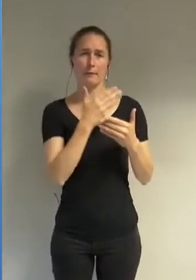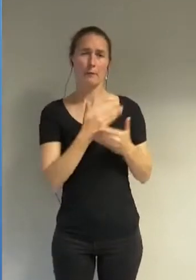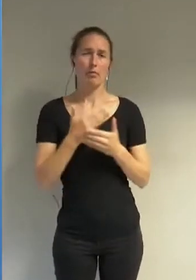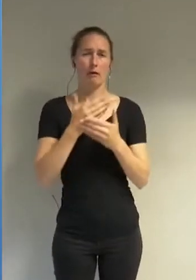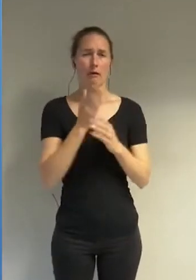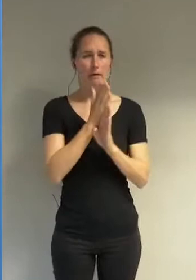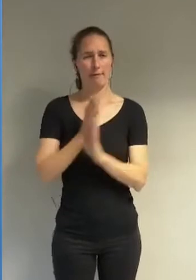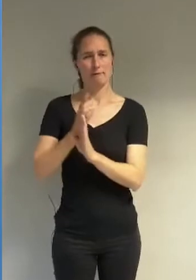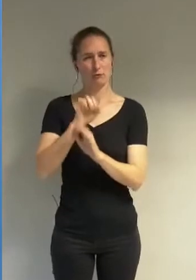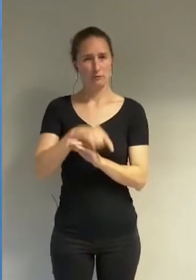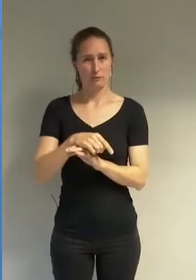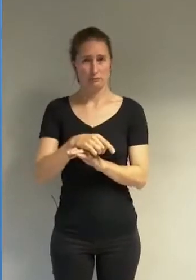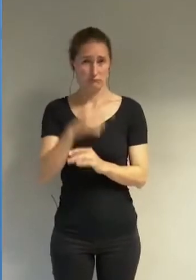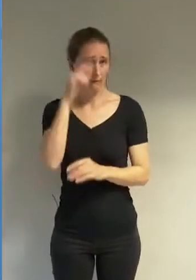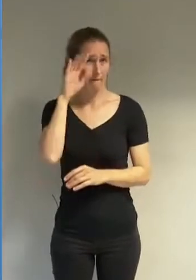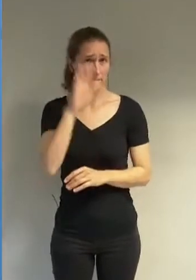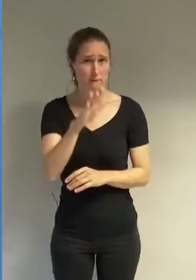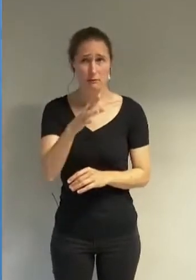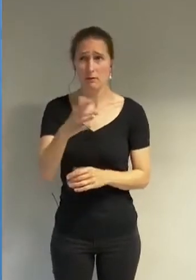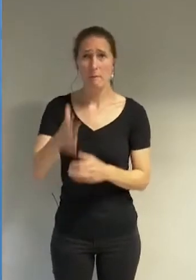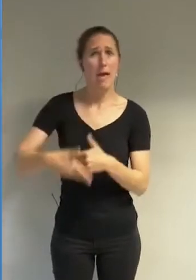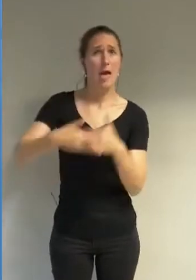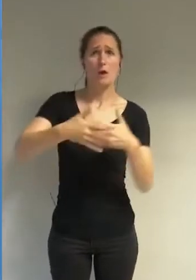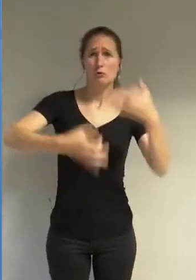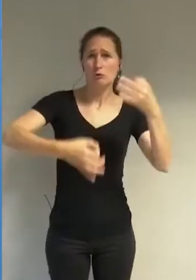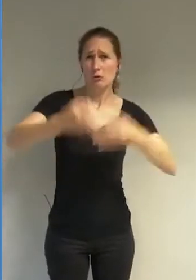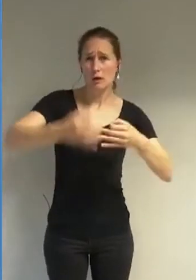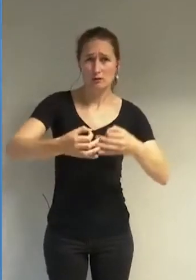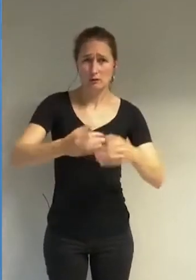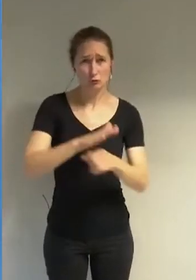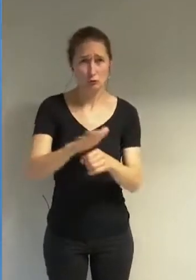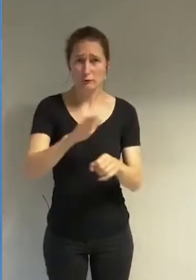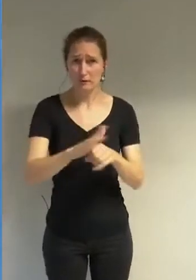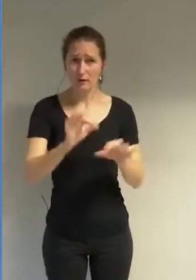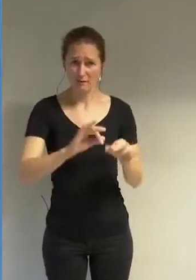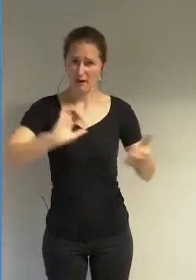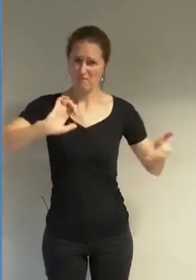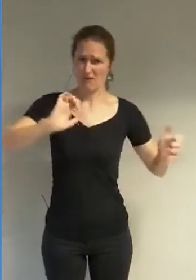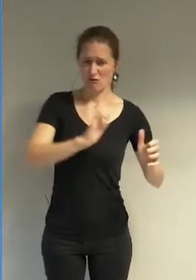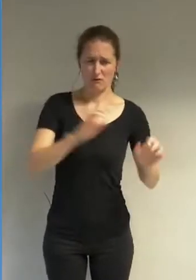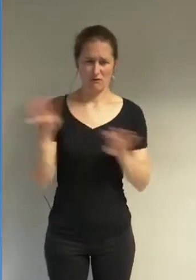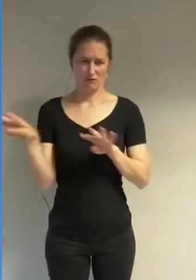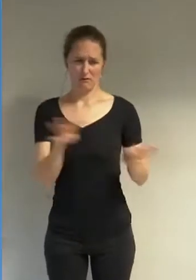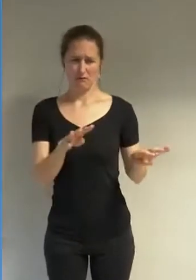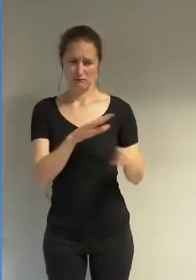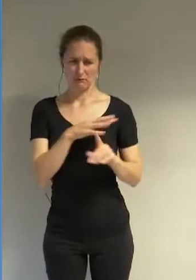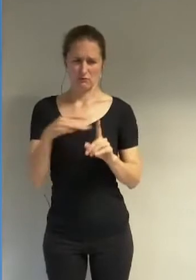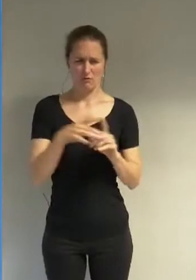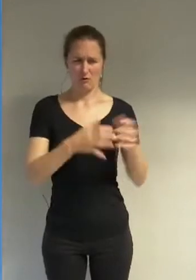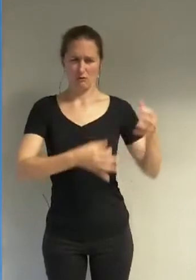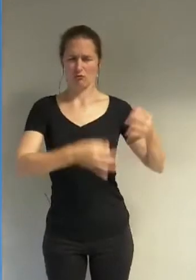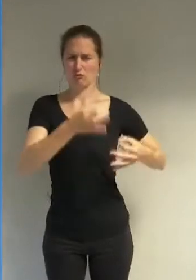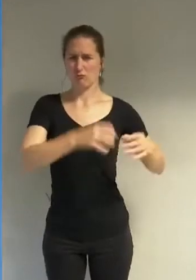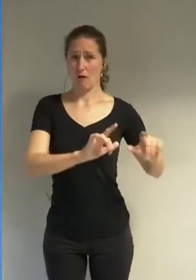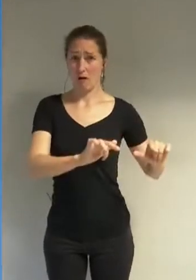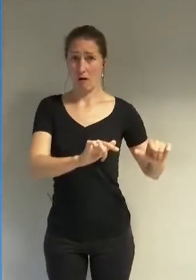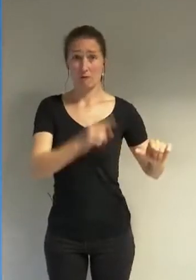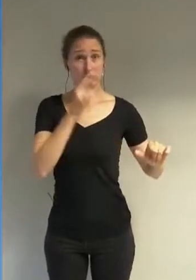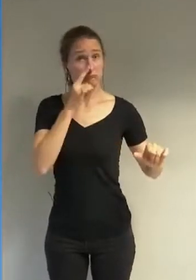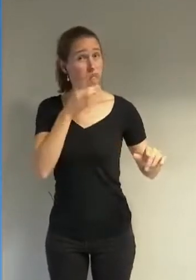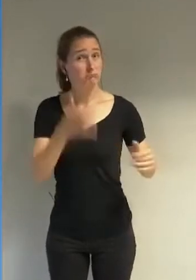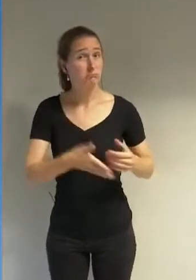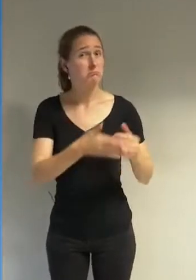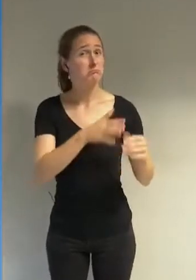juridique feront le poids face à la pression du condiratant face au jugement moral qui ne manquera pas d'être